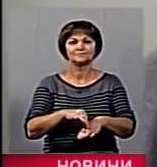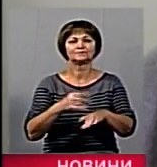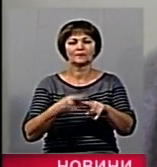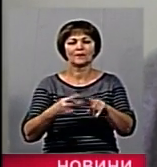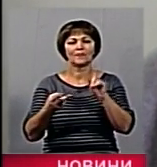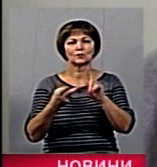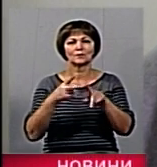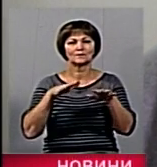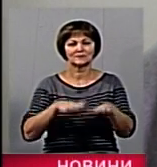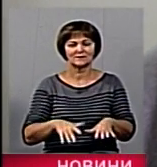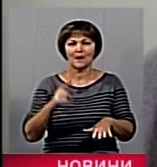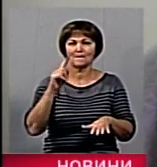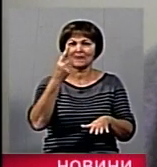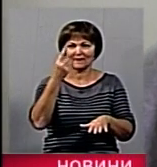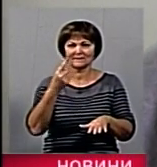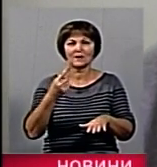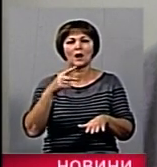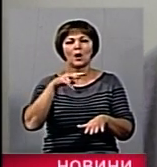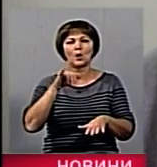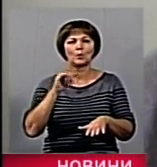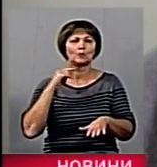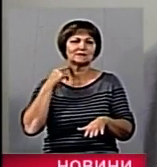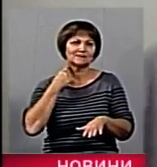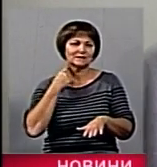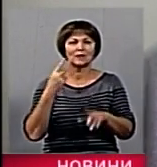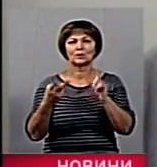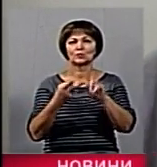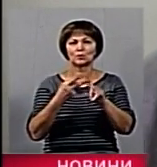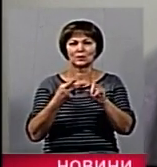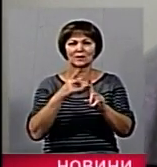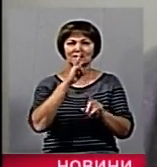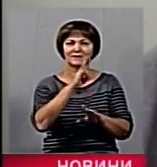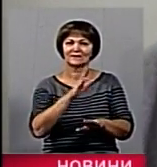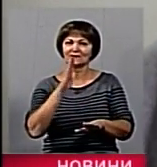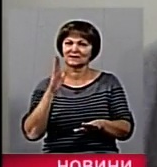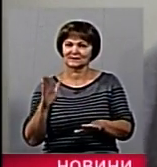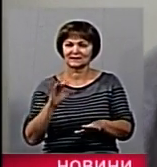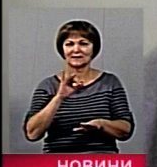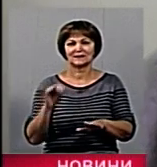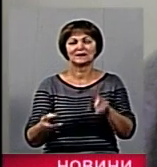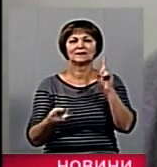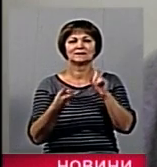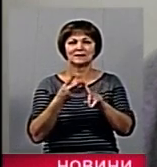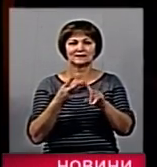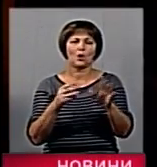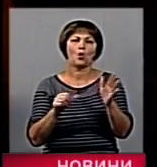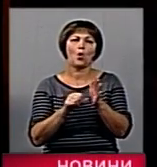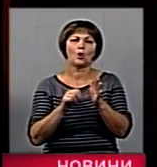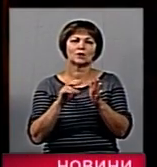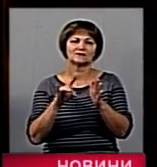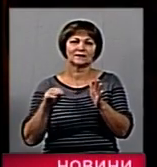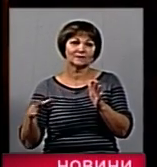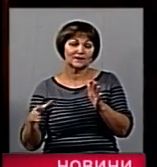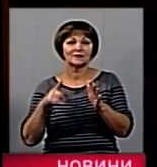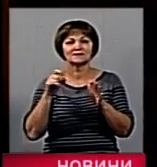на другому місці, на першому – Полинська районна організація, на другому – Новоград-Волинська і на третьому – Коростенська. За